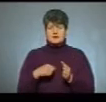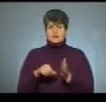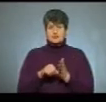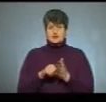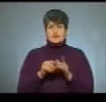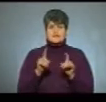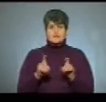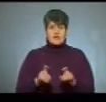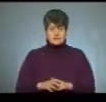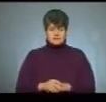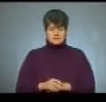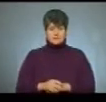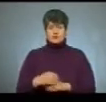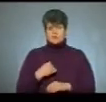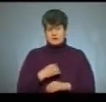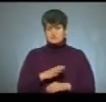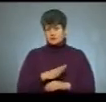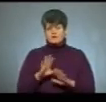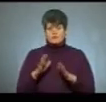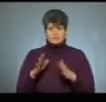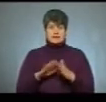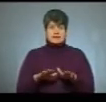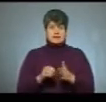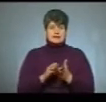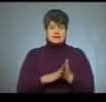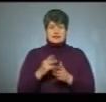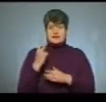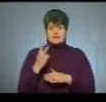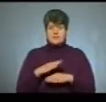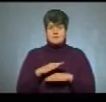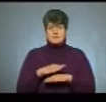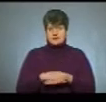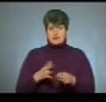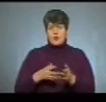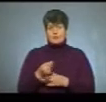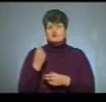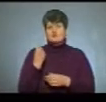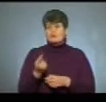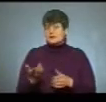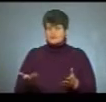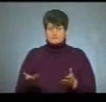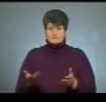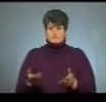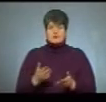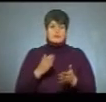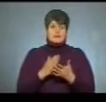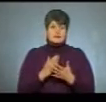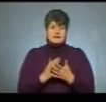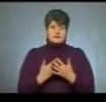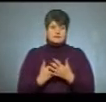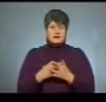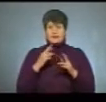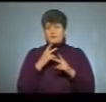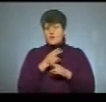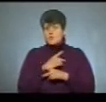у тестуванні. Причому у нас бувають випадки, що діти реєструються на два предмети, оплачують один предмет. Є інколи допущені